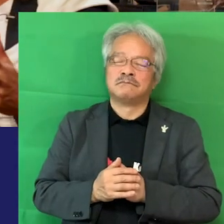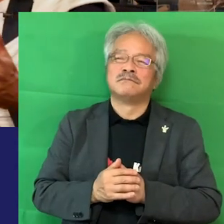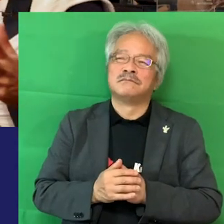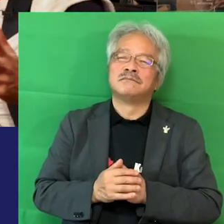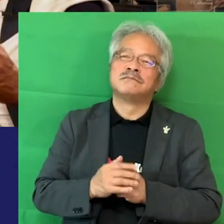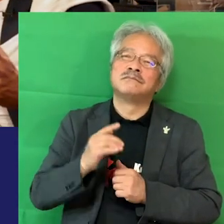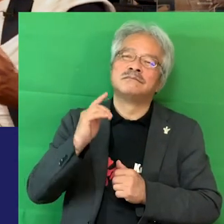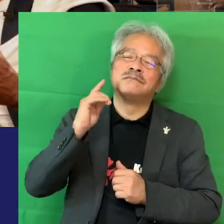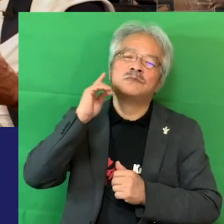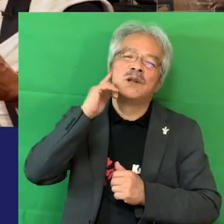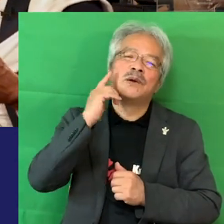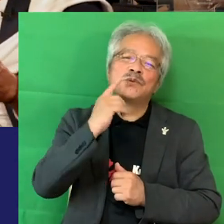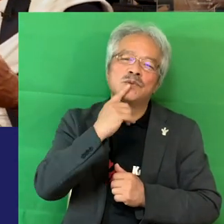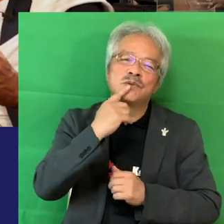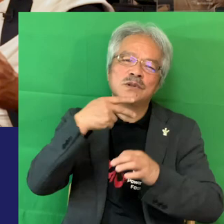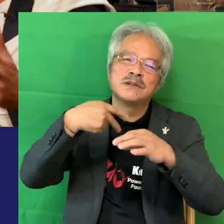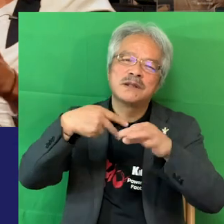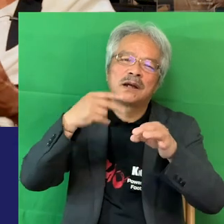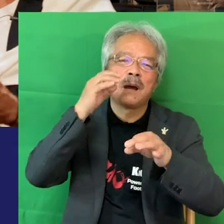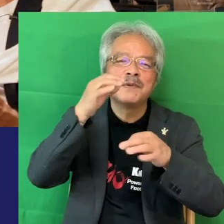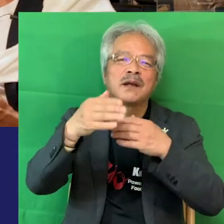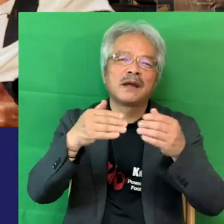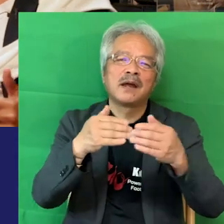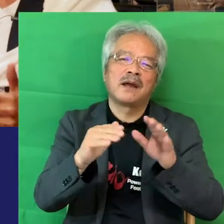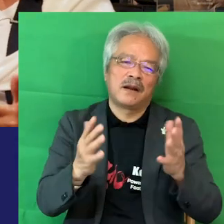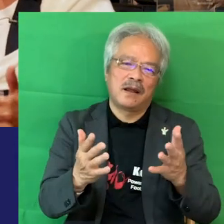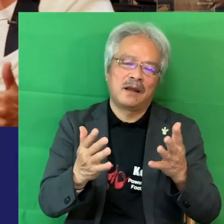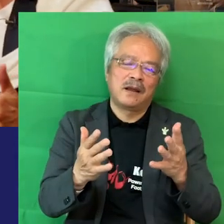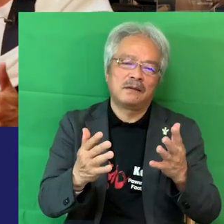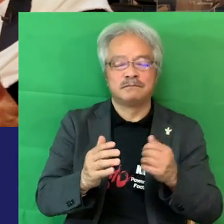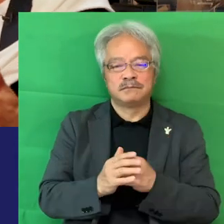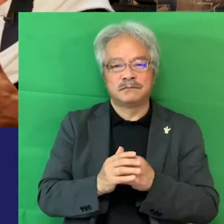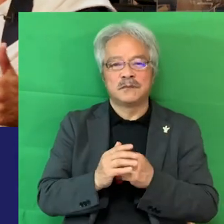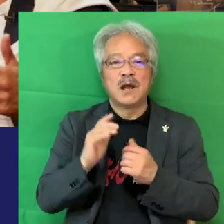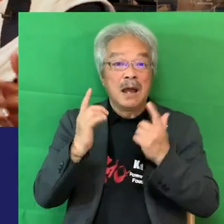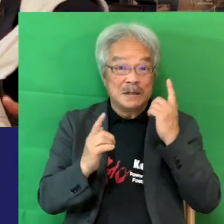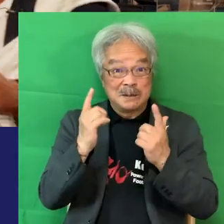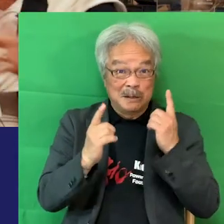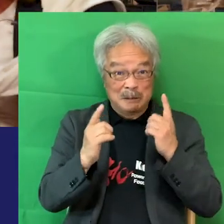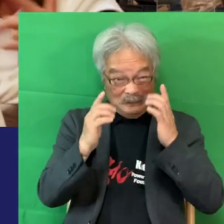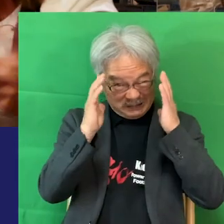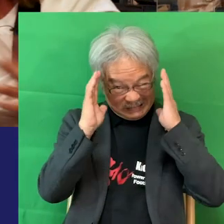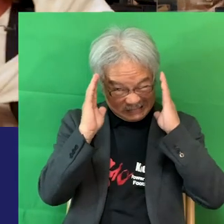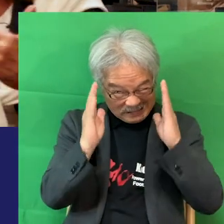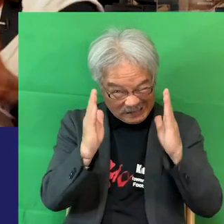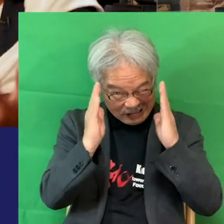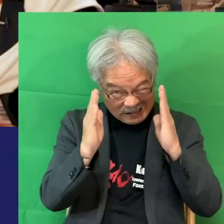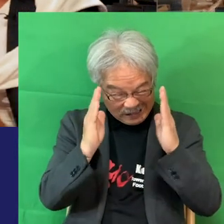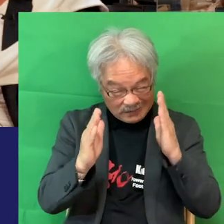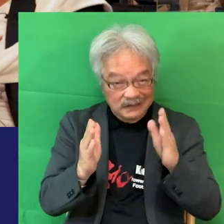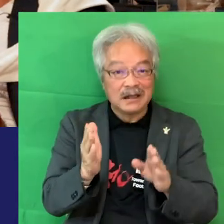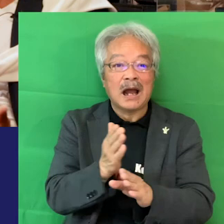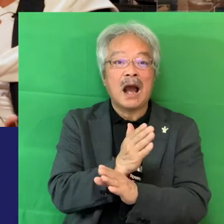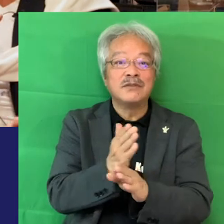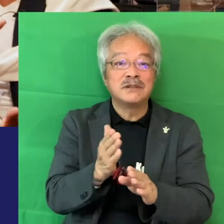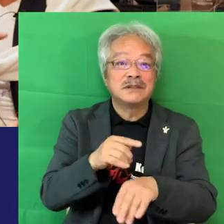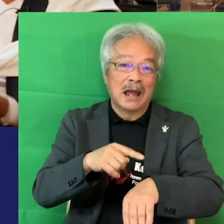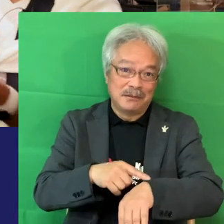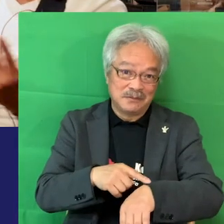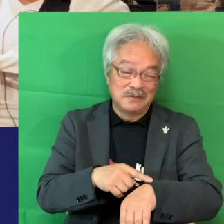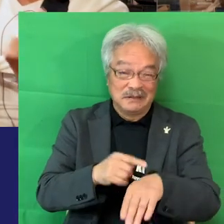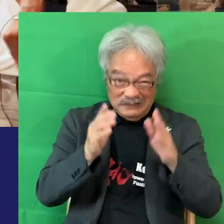よ手話のなんかこうはいなんか熱量みたいなすごいですよねハウスタイムのクワーみたいな感じでやってるもんね